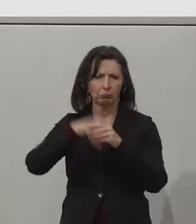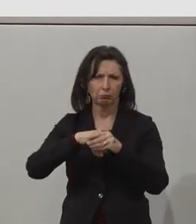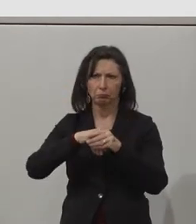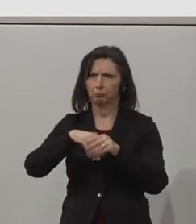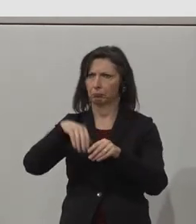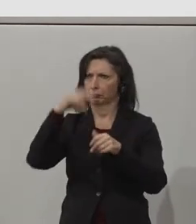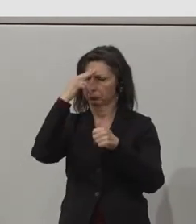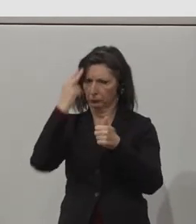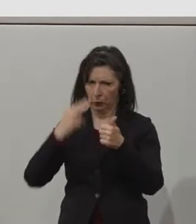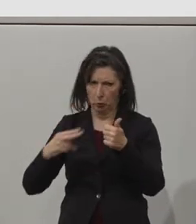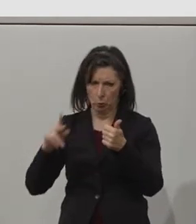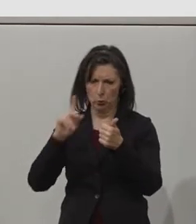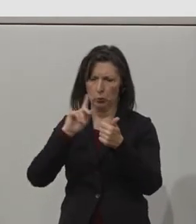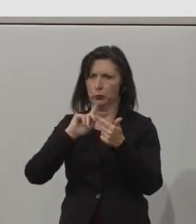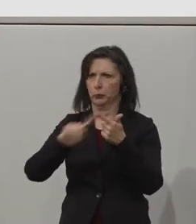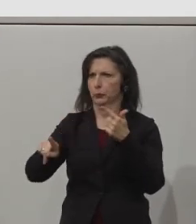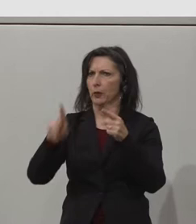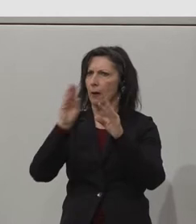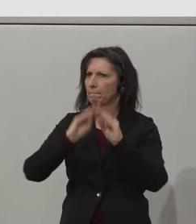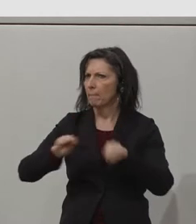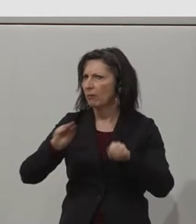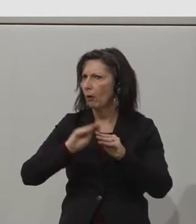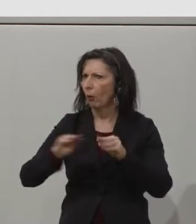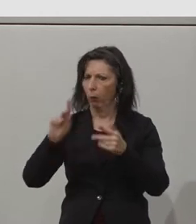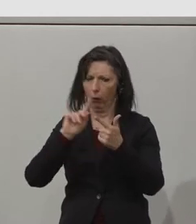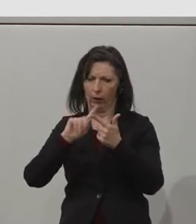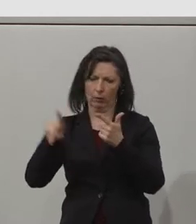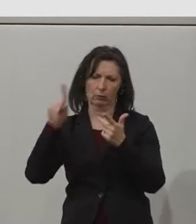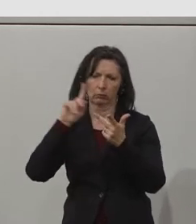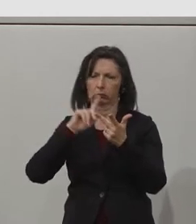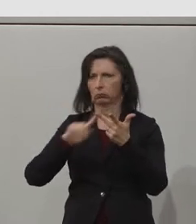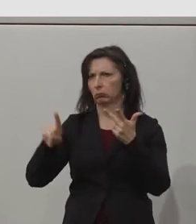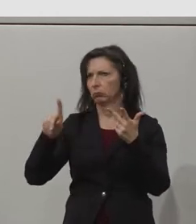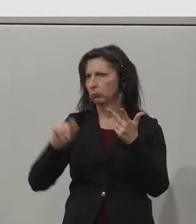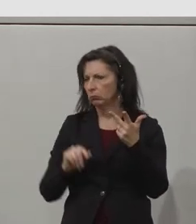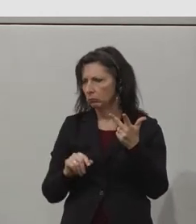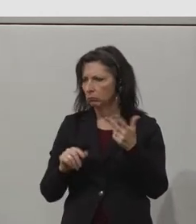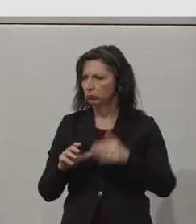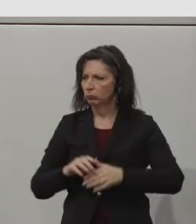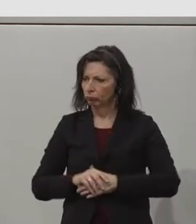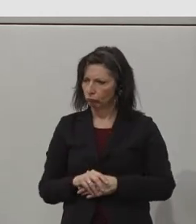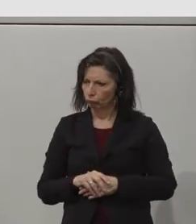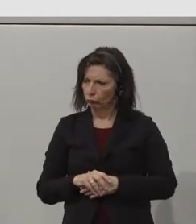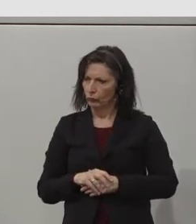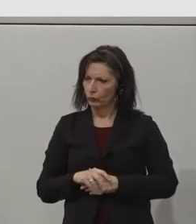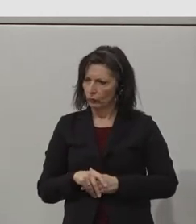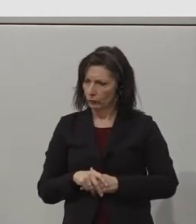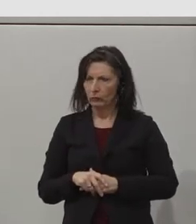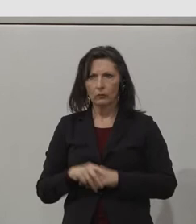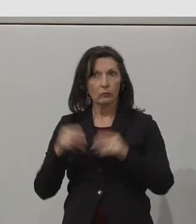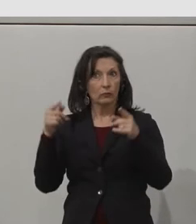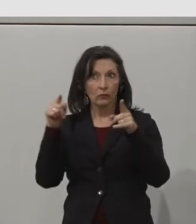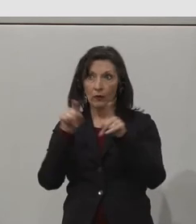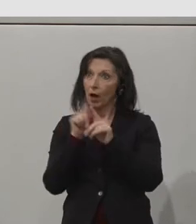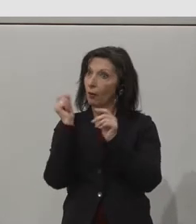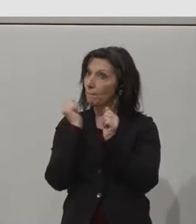in education. They do expressive arts. They also do STEM subjects. And then in second year, there is